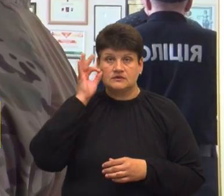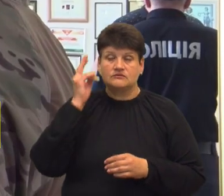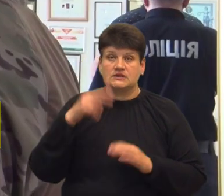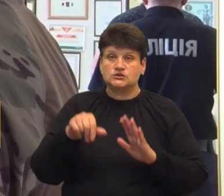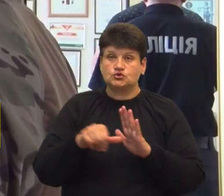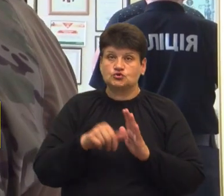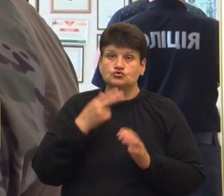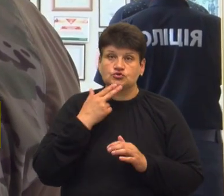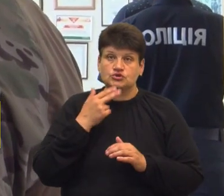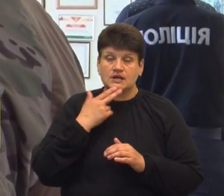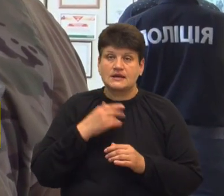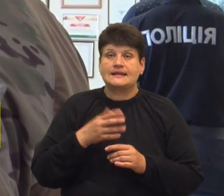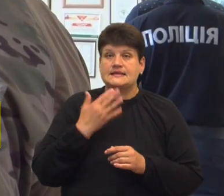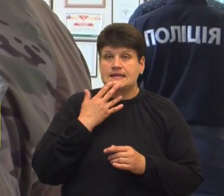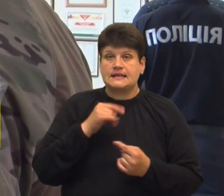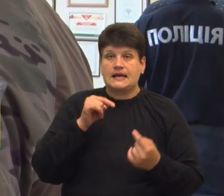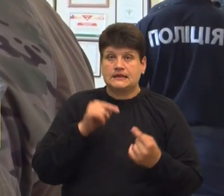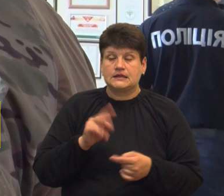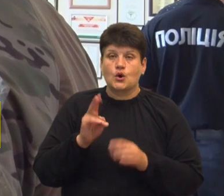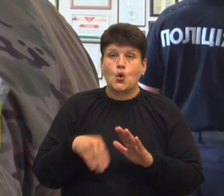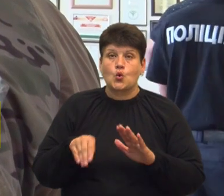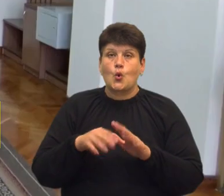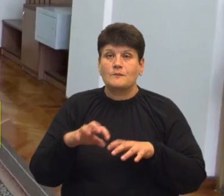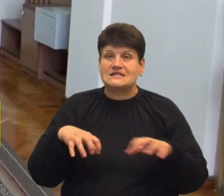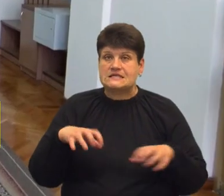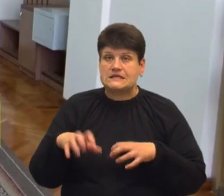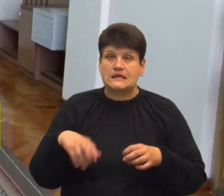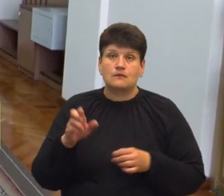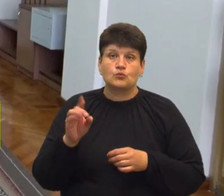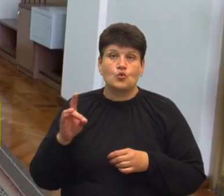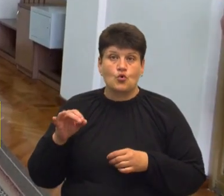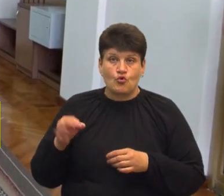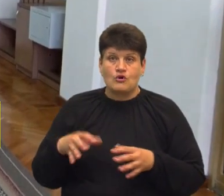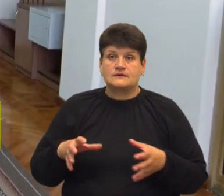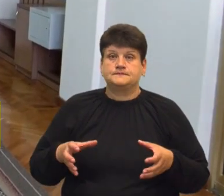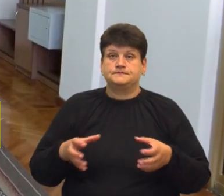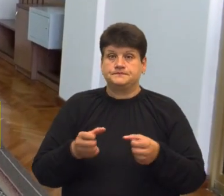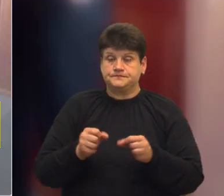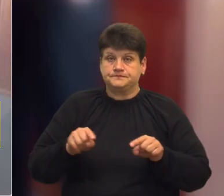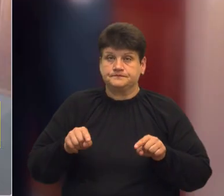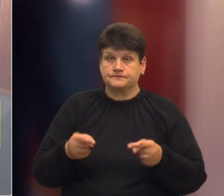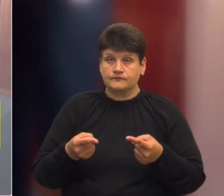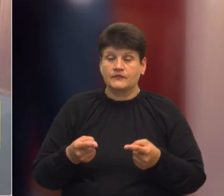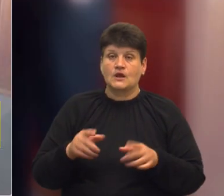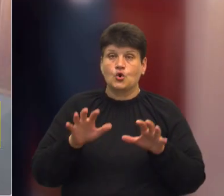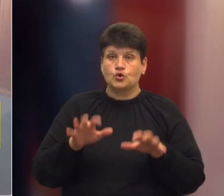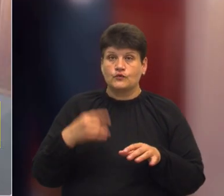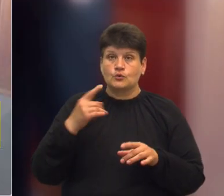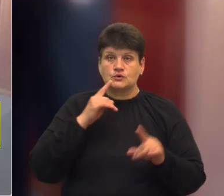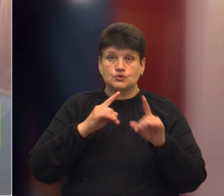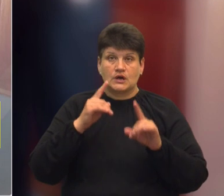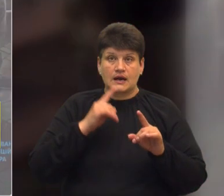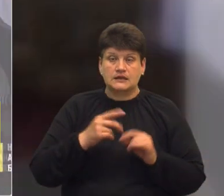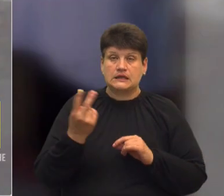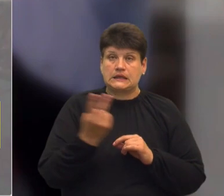Національне антикорупційне бюро і спеціалізована антикорупційна прокуратура затримали та повідомили про підозру голові обласної ради та двом